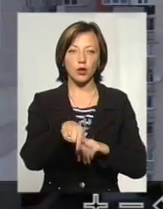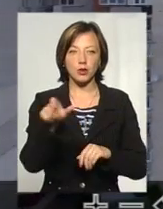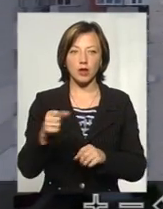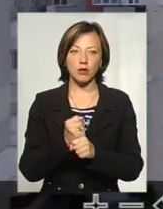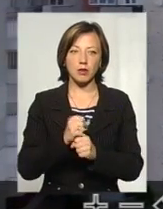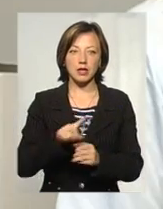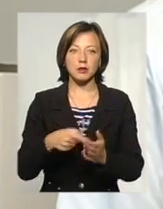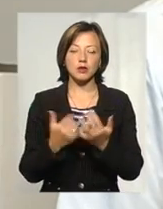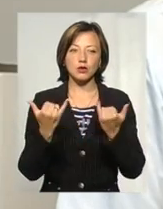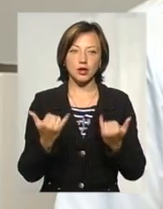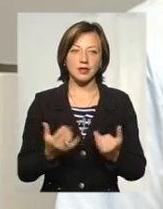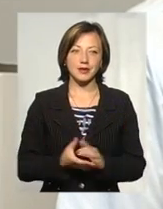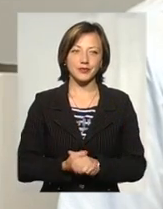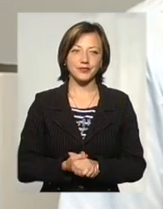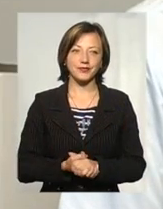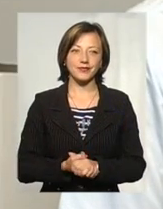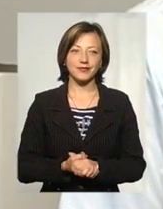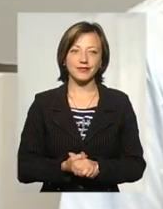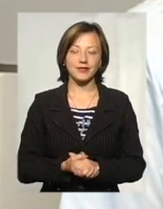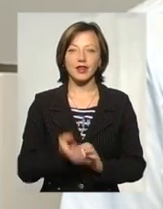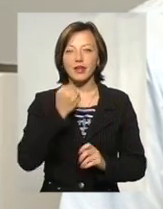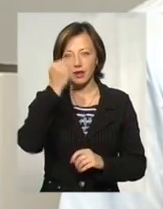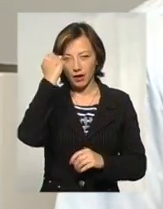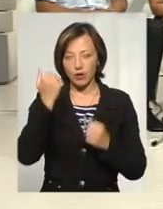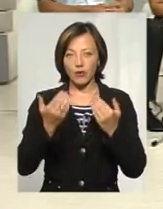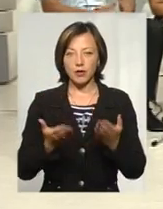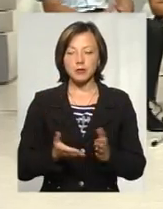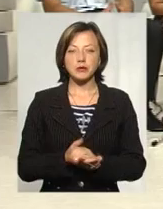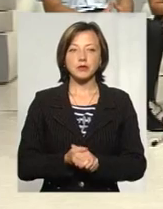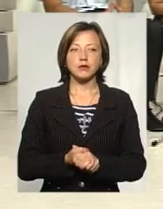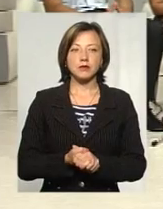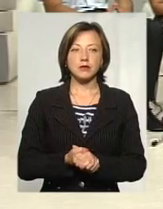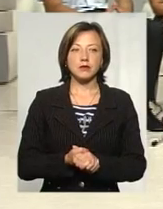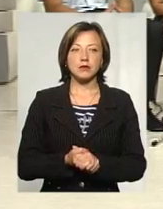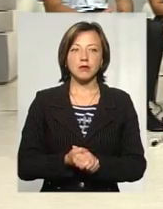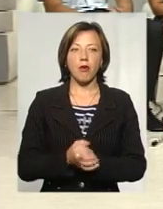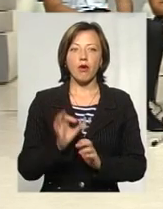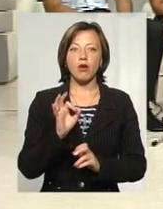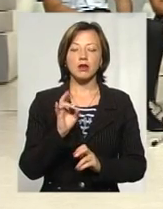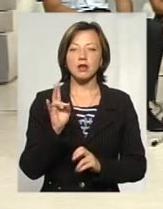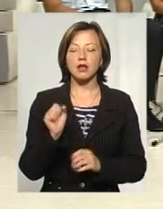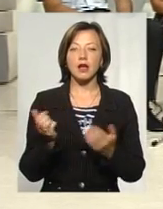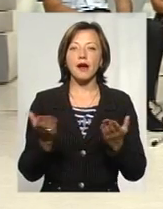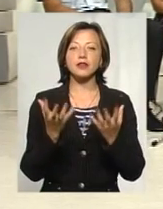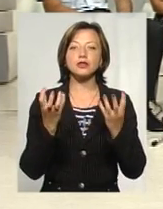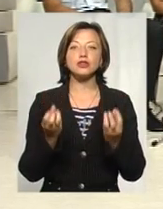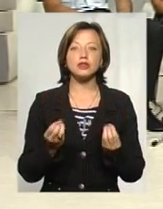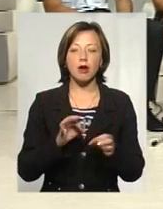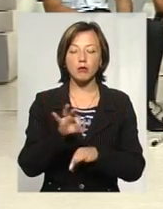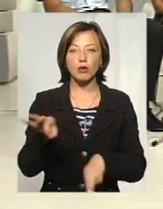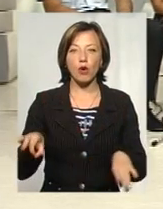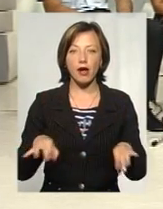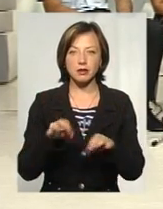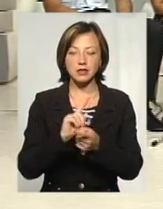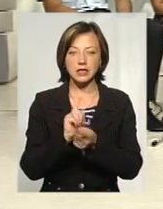робити місто сучасним людей. Дякую, пан Сергій. Пані Оксано, які ще проєкти